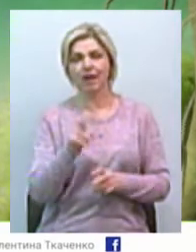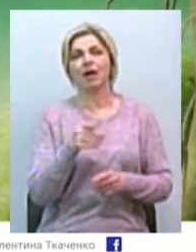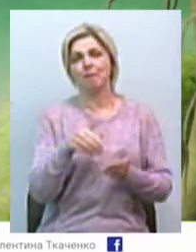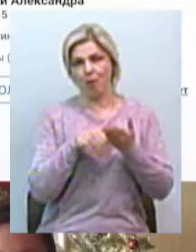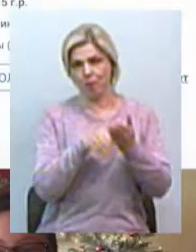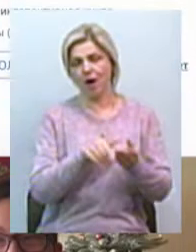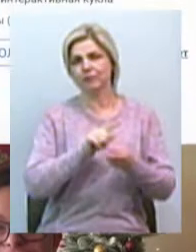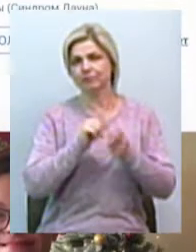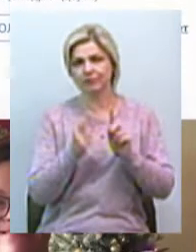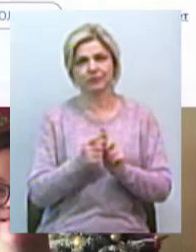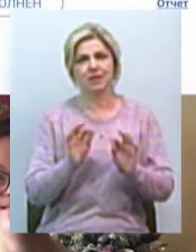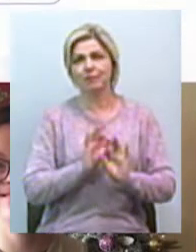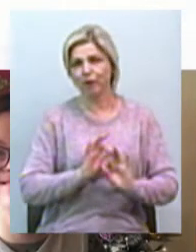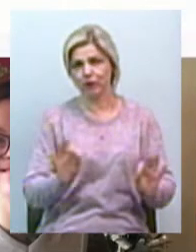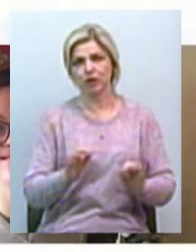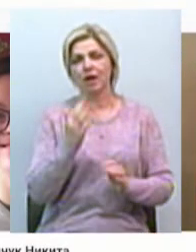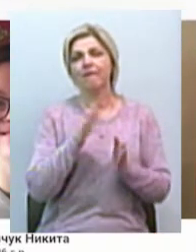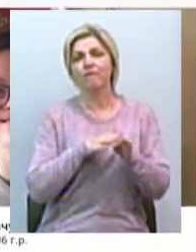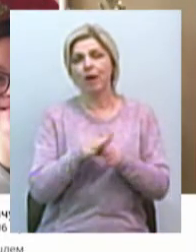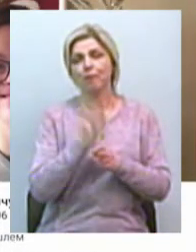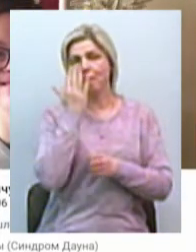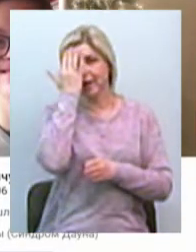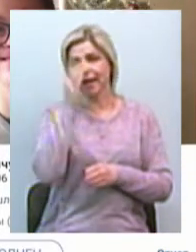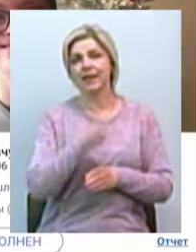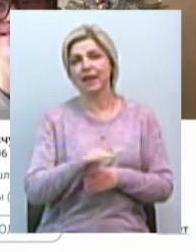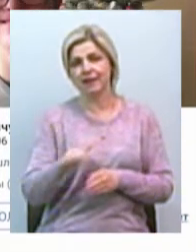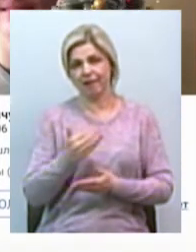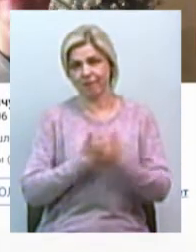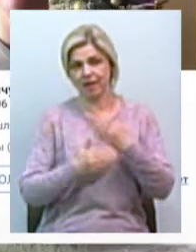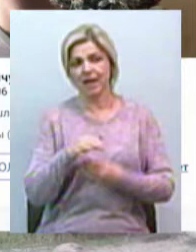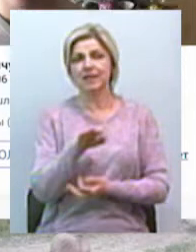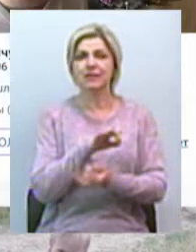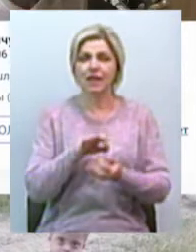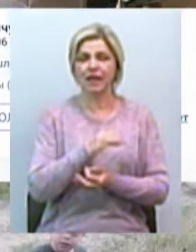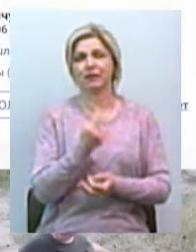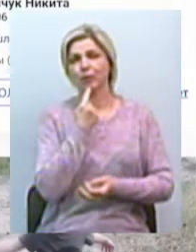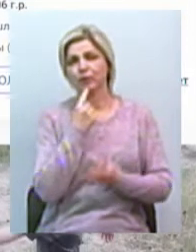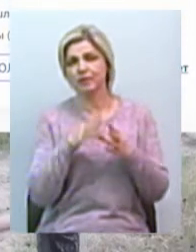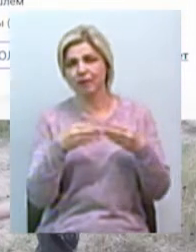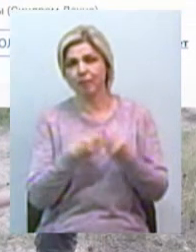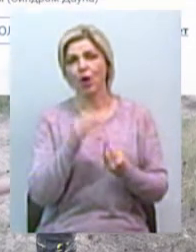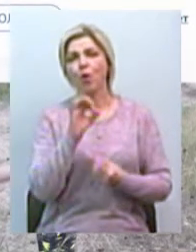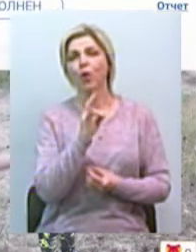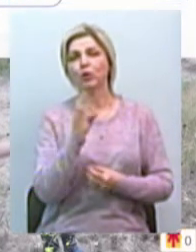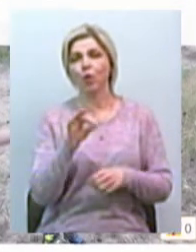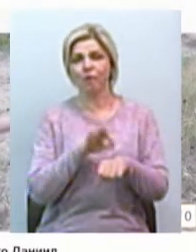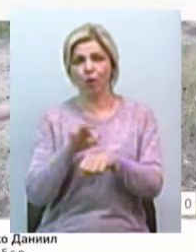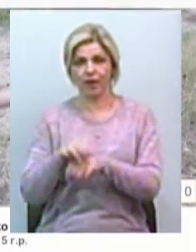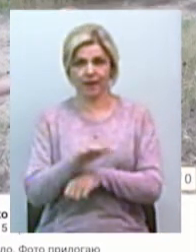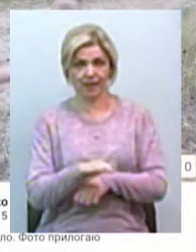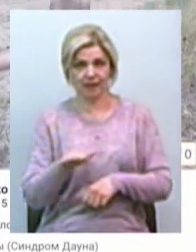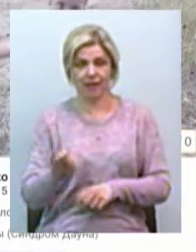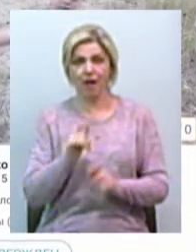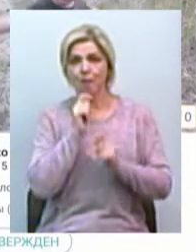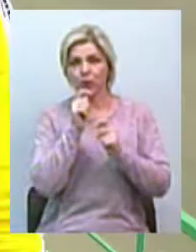чарівником, здійснивши мрії дітей з особливими потребами – сиріт малозабезпечених, онкохворих діток. І подарувати такій